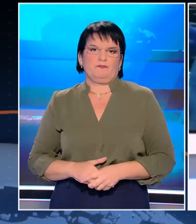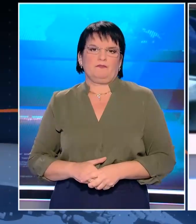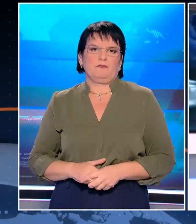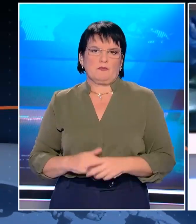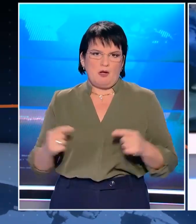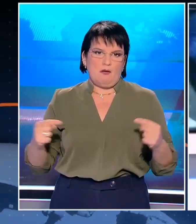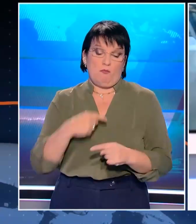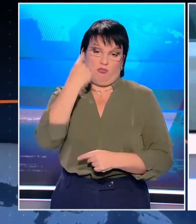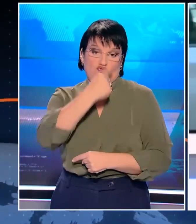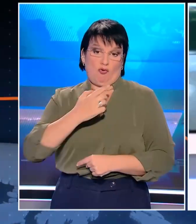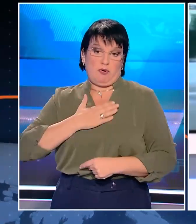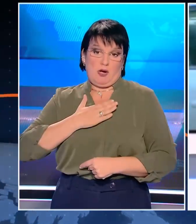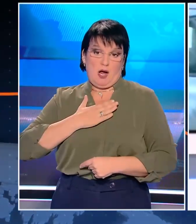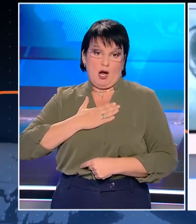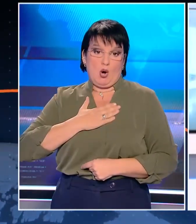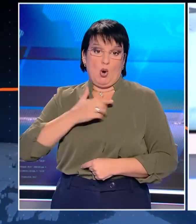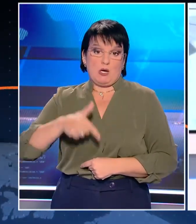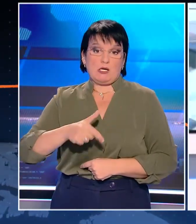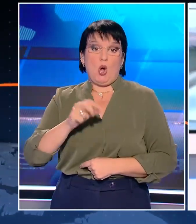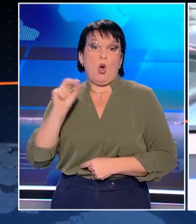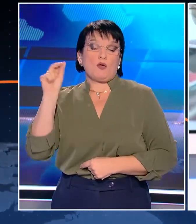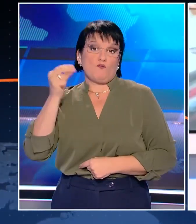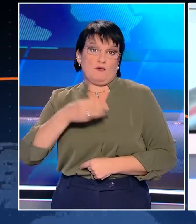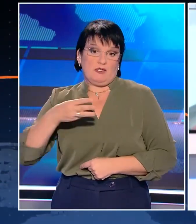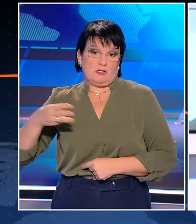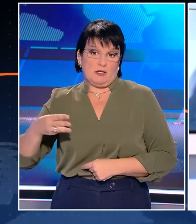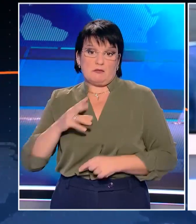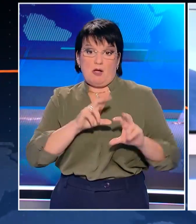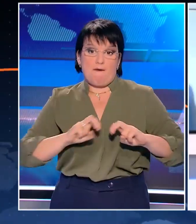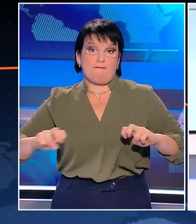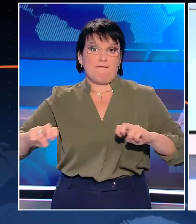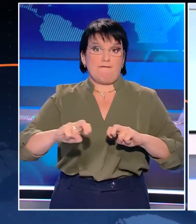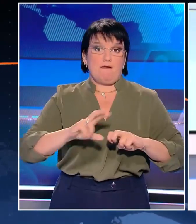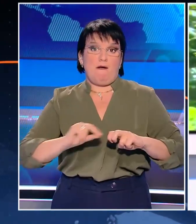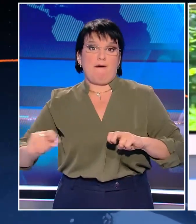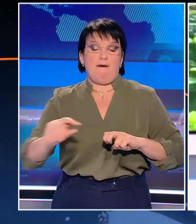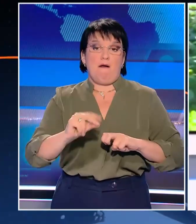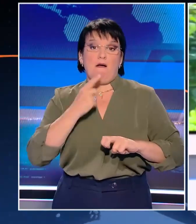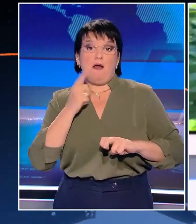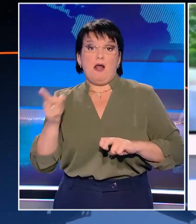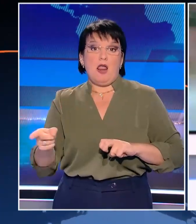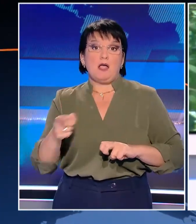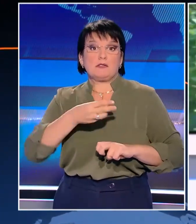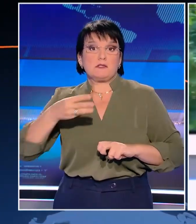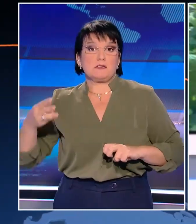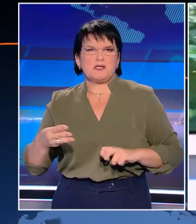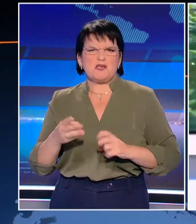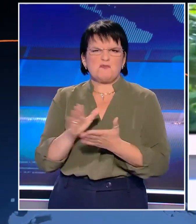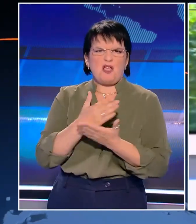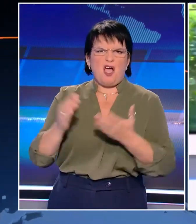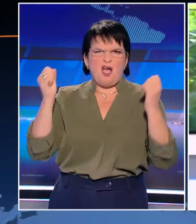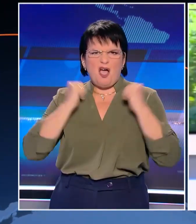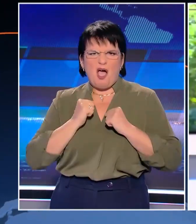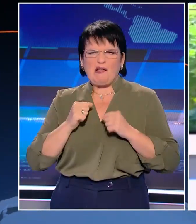στα... Εγώ προσωπικά, σαν Γιάννη Σαρακιώτης, όχι σαν βουλευτή ΣΥΡΙΖΑ, να κάθομαι στο ίδιο τραπέζι με κάποιον ο οποίος λέει ότι ο ΣΥΡΙΖΑ έχει αλλωθεί από την